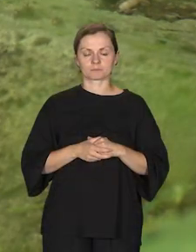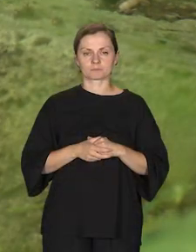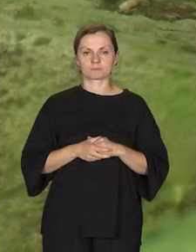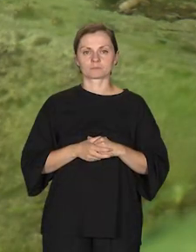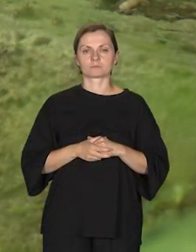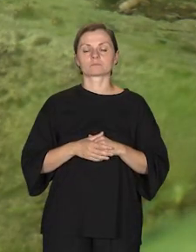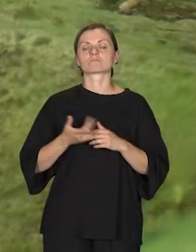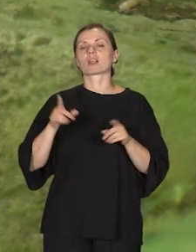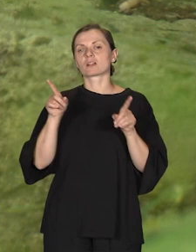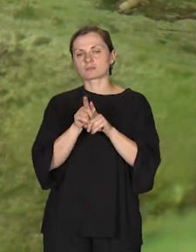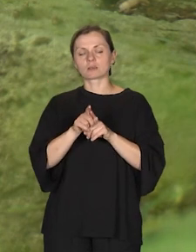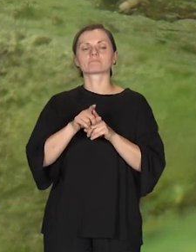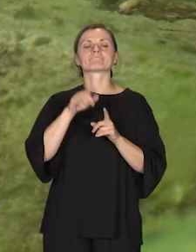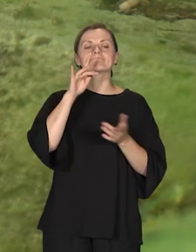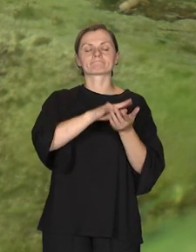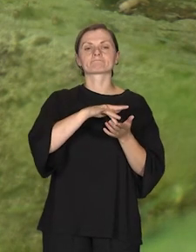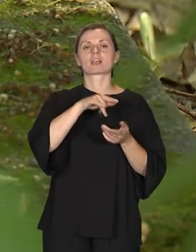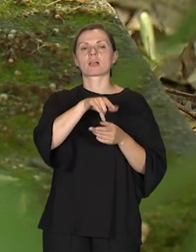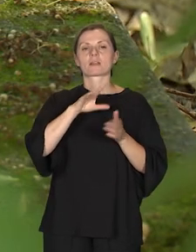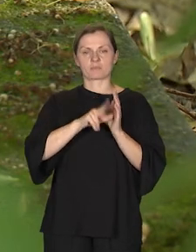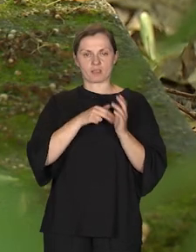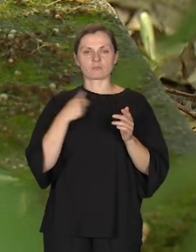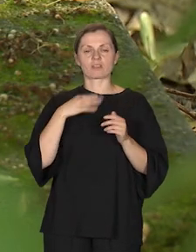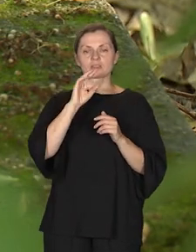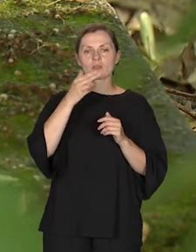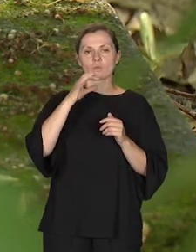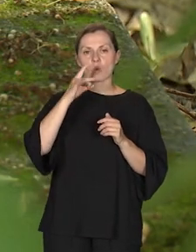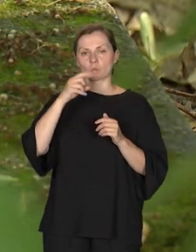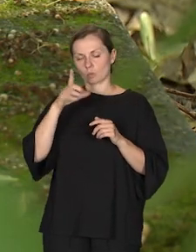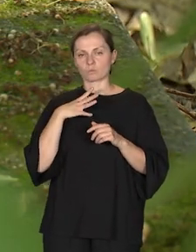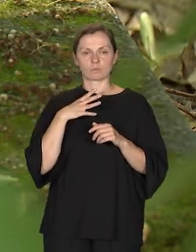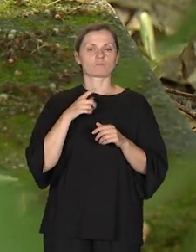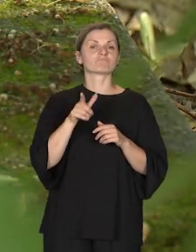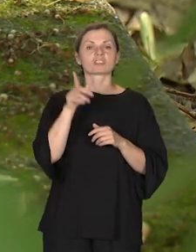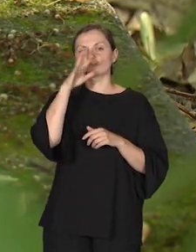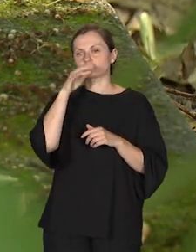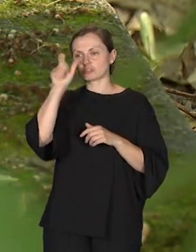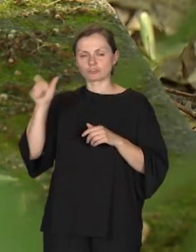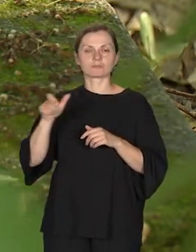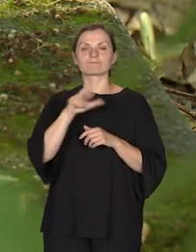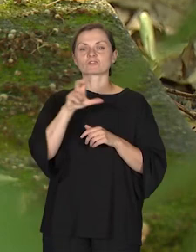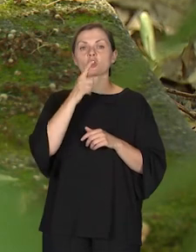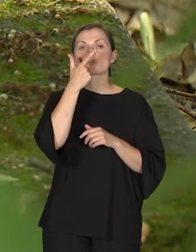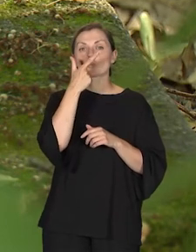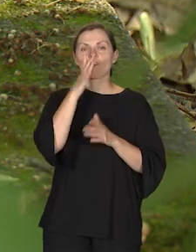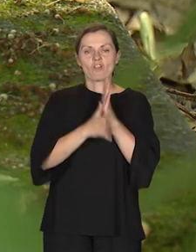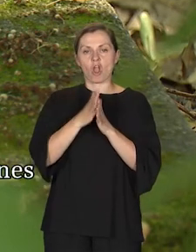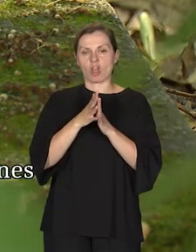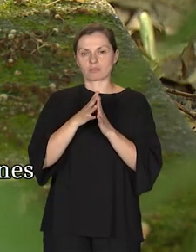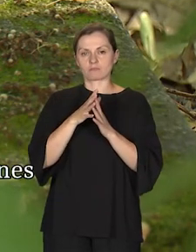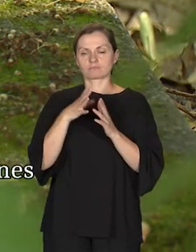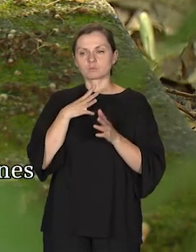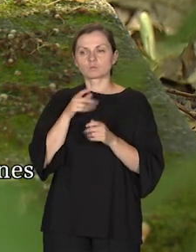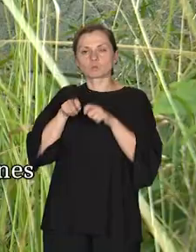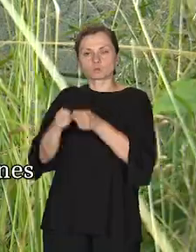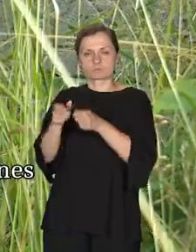Kolokaust również nie ominął naszego miasteczka, Tarnogrodu. Żydzi w czasie II wojny światowej byli zmuszani do pracy. I